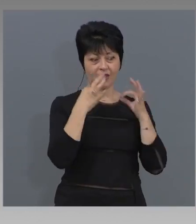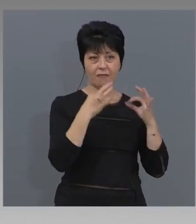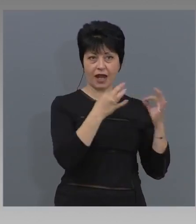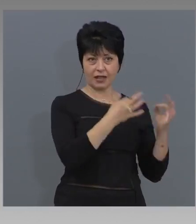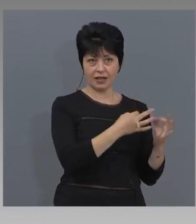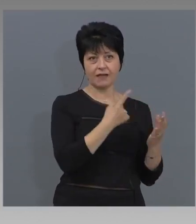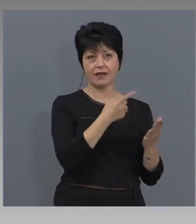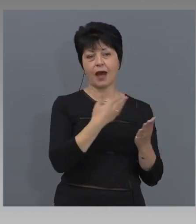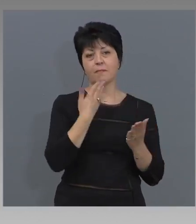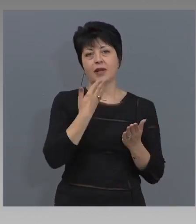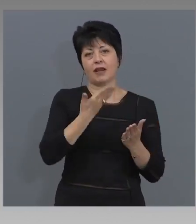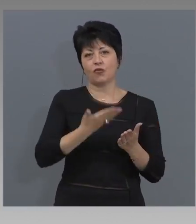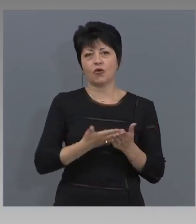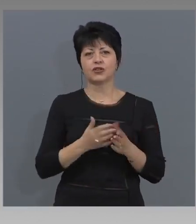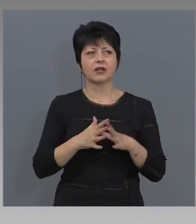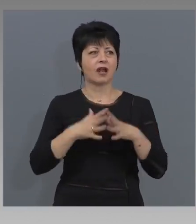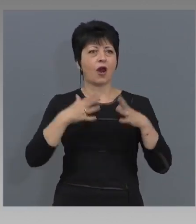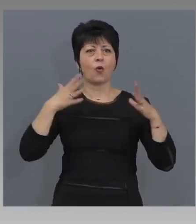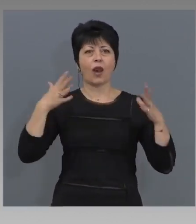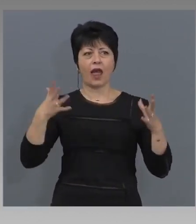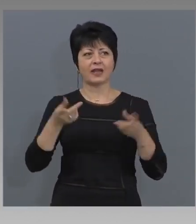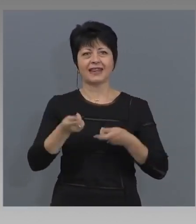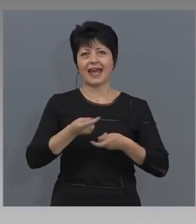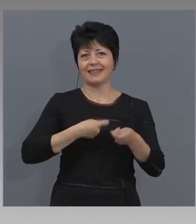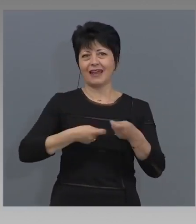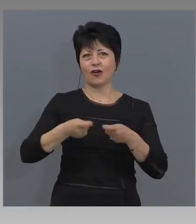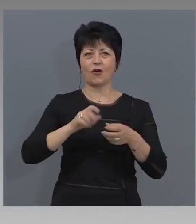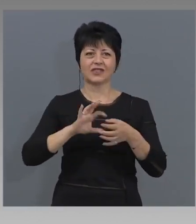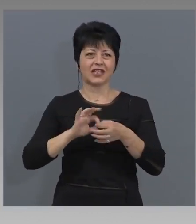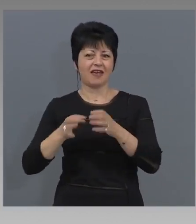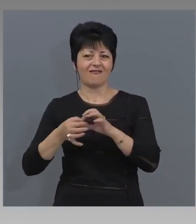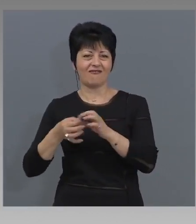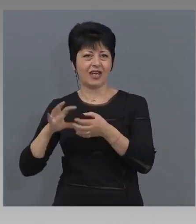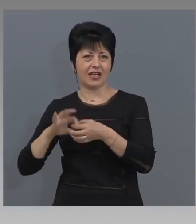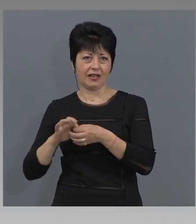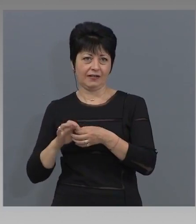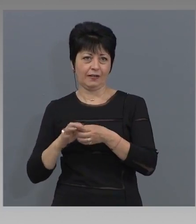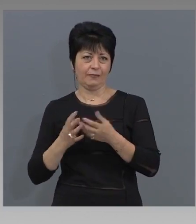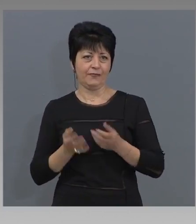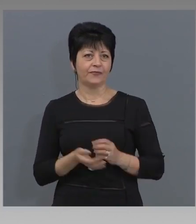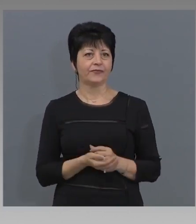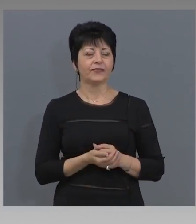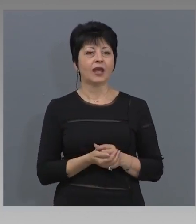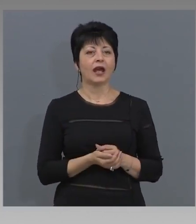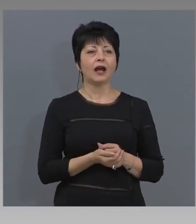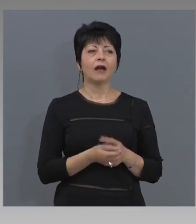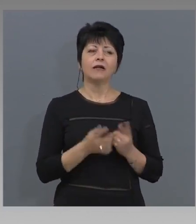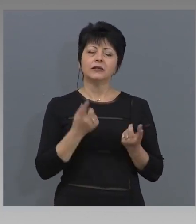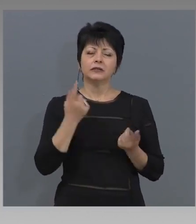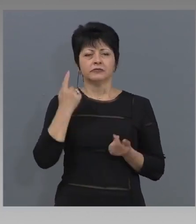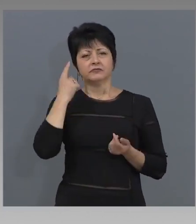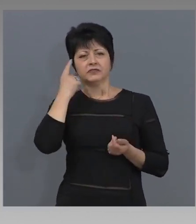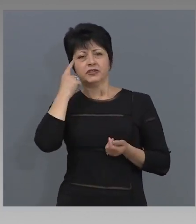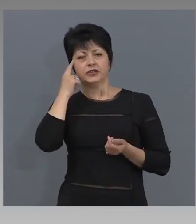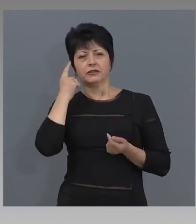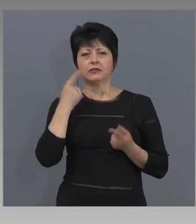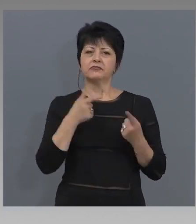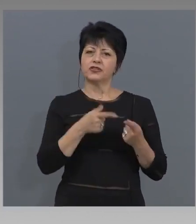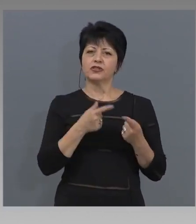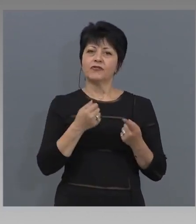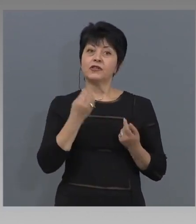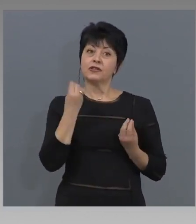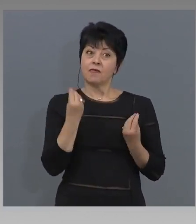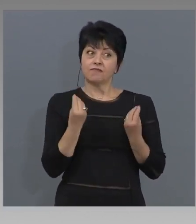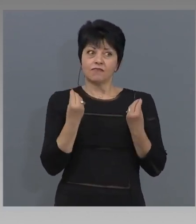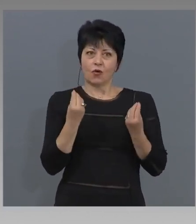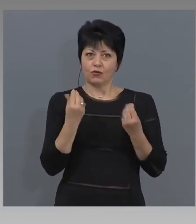на големите търговски вери, гето виждате една веднага реагира на продукта. Тъй, че считам, че това ще е много добре